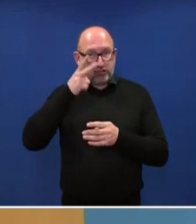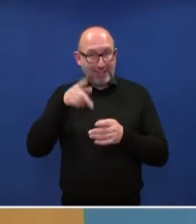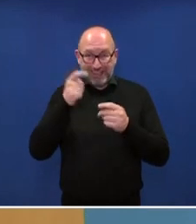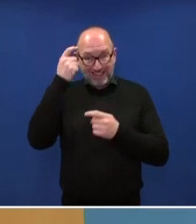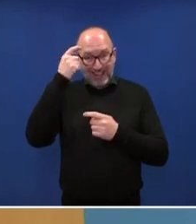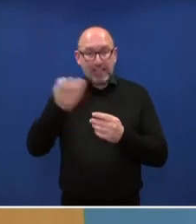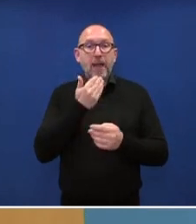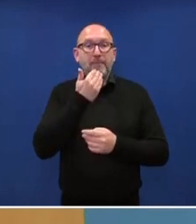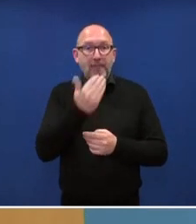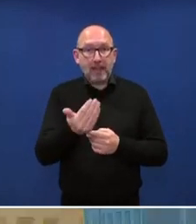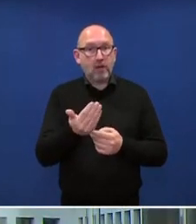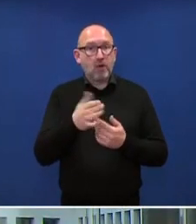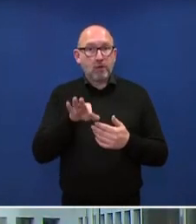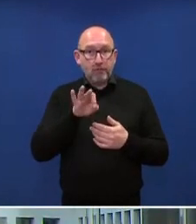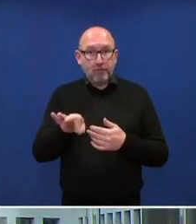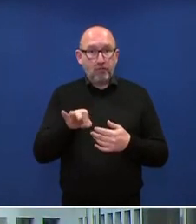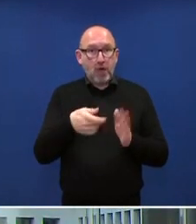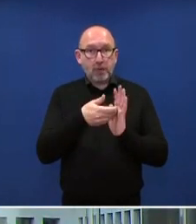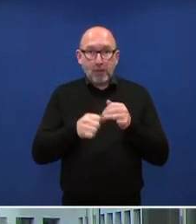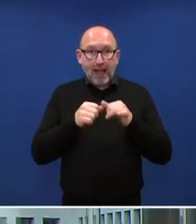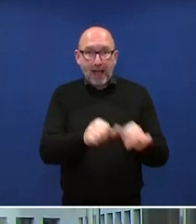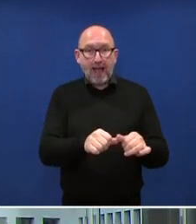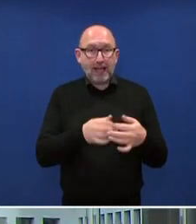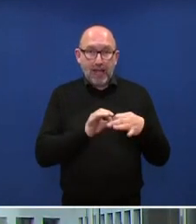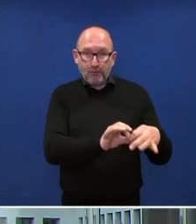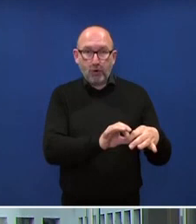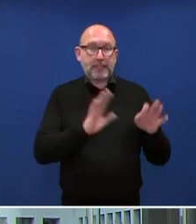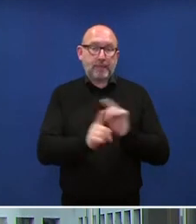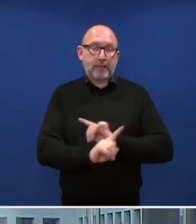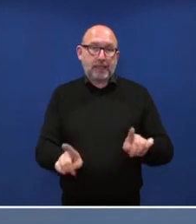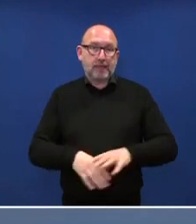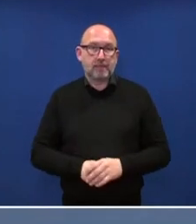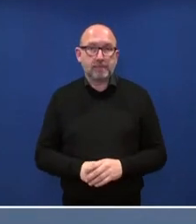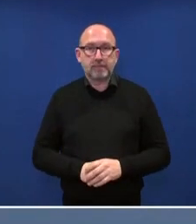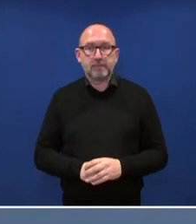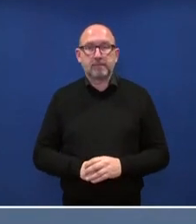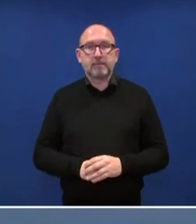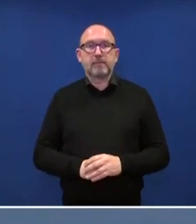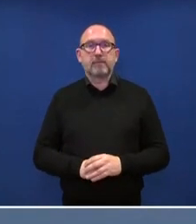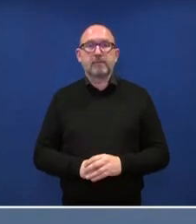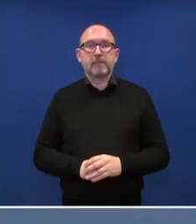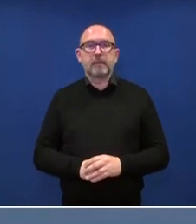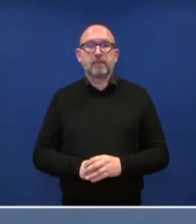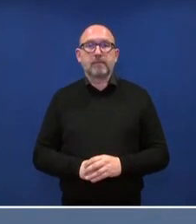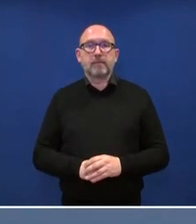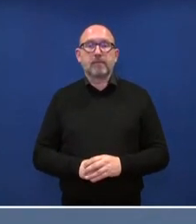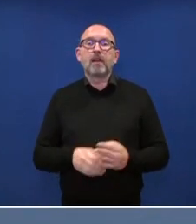da diese verpflichtenden Gebühren einzuführen. Gibt es weitere Fragen an das Justizministerium?